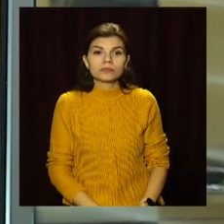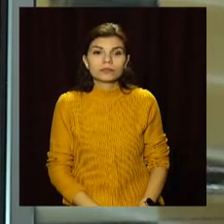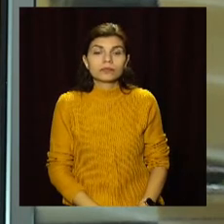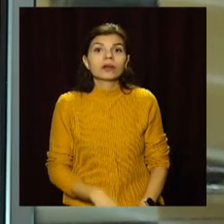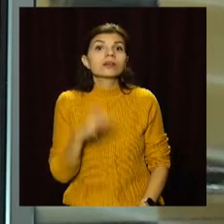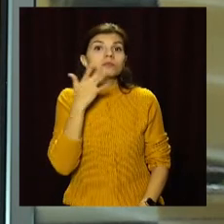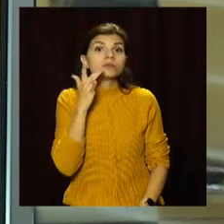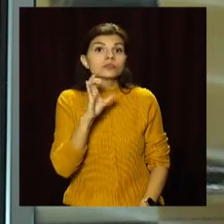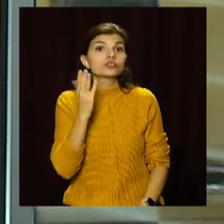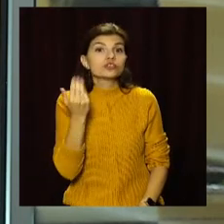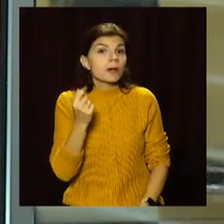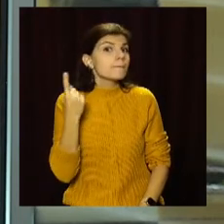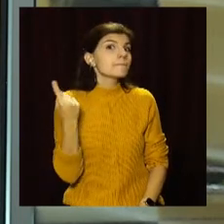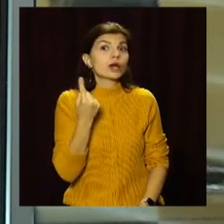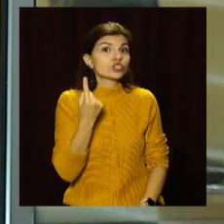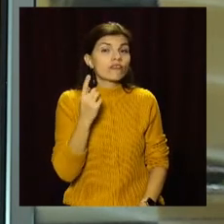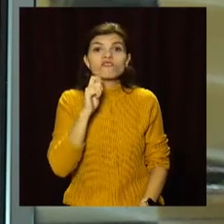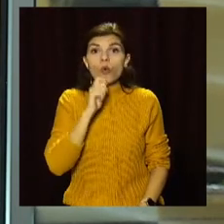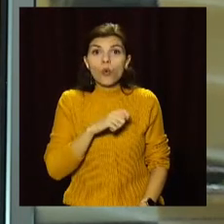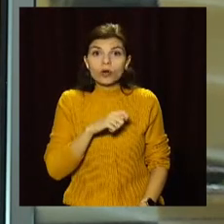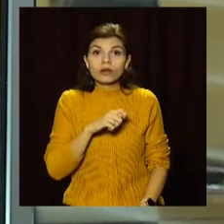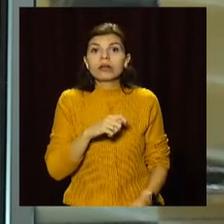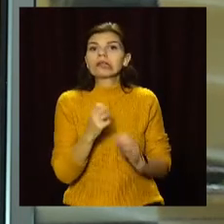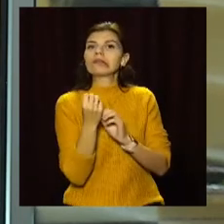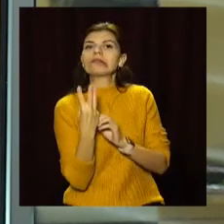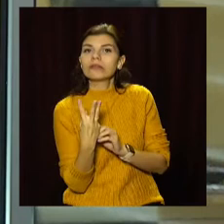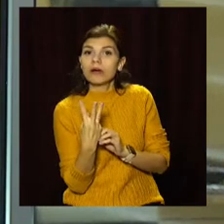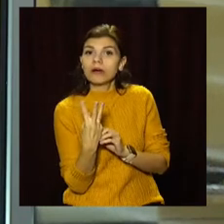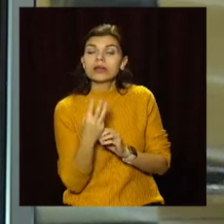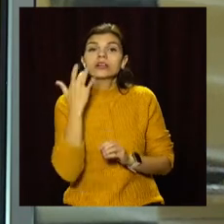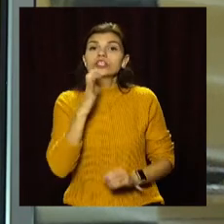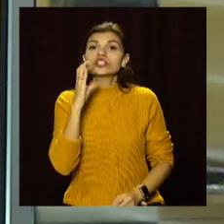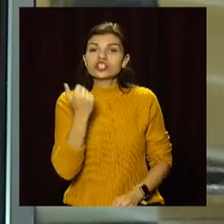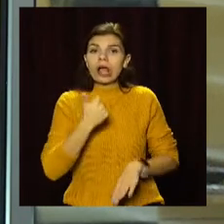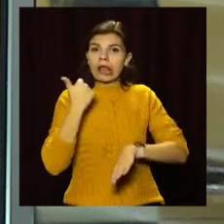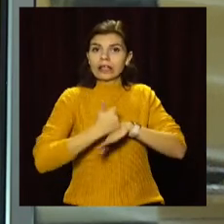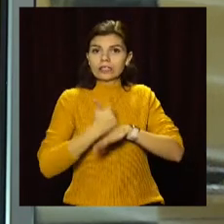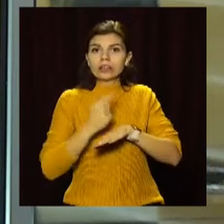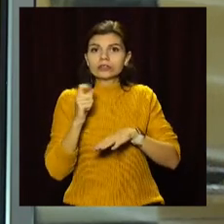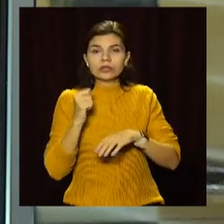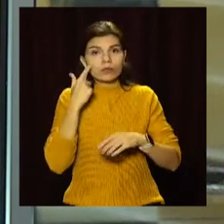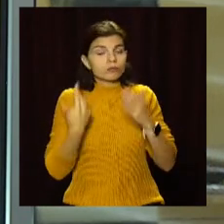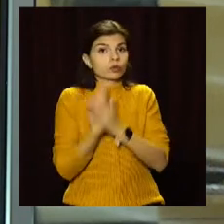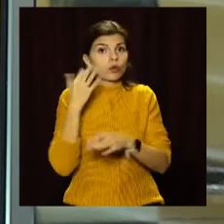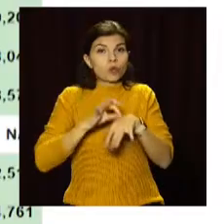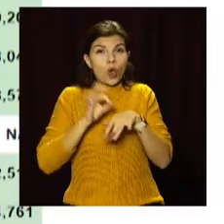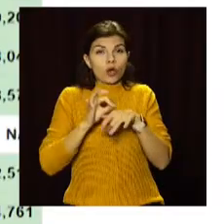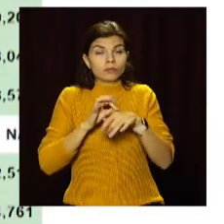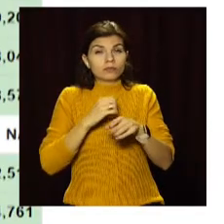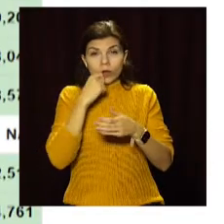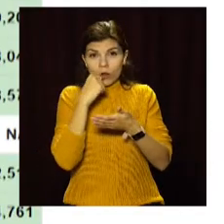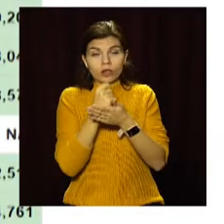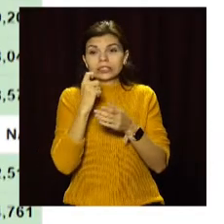США – лідер за кількістю виявлених хворих. За